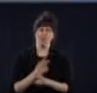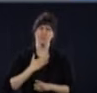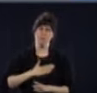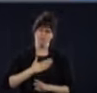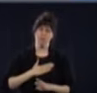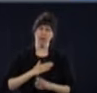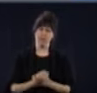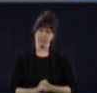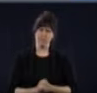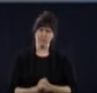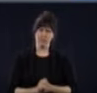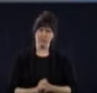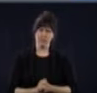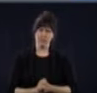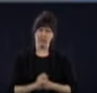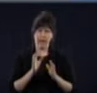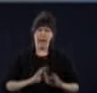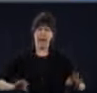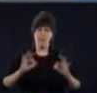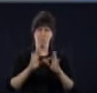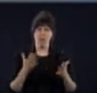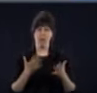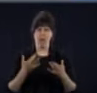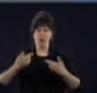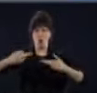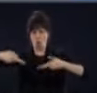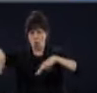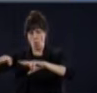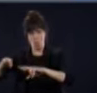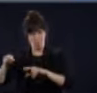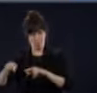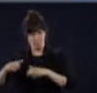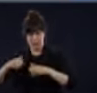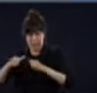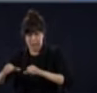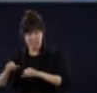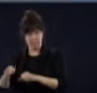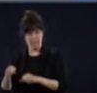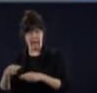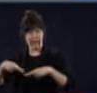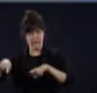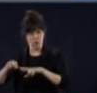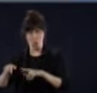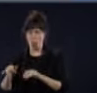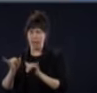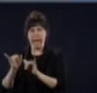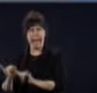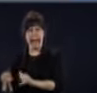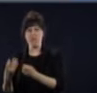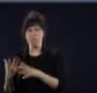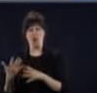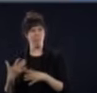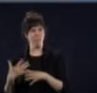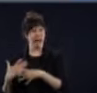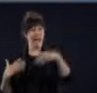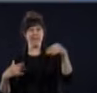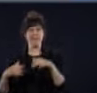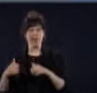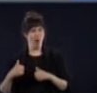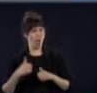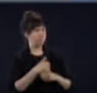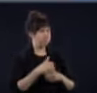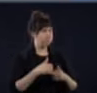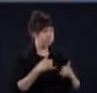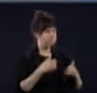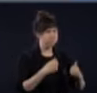mais à rester le plus possible dans les alentours où vous êtes et d'éviter les rassemblements qui vont avoir lieu peut-être de façon